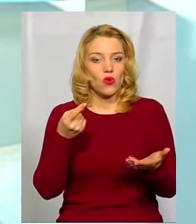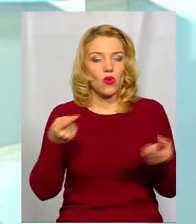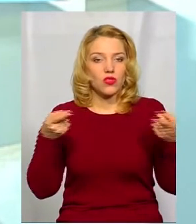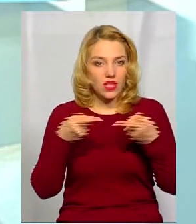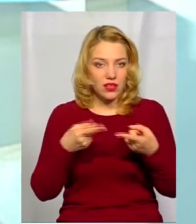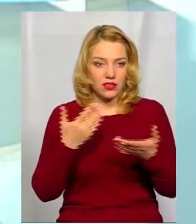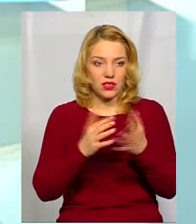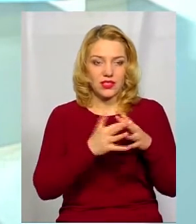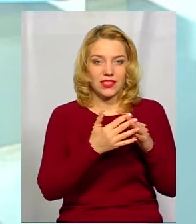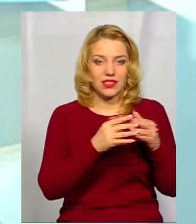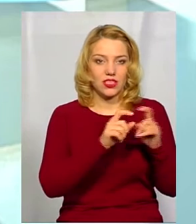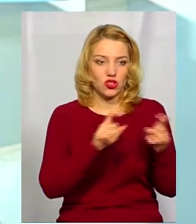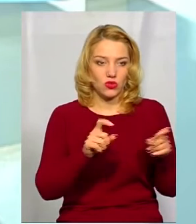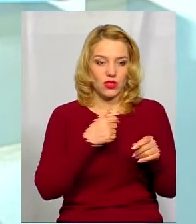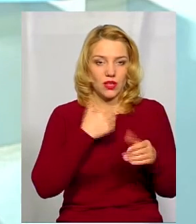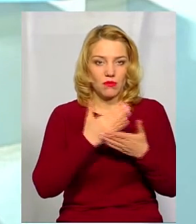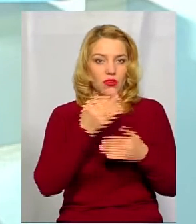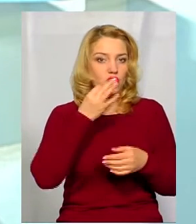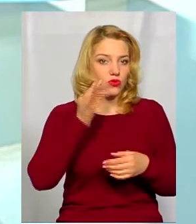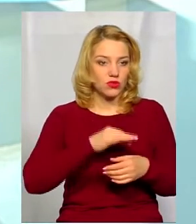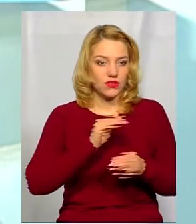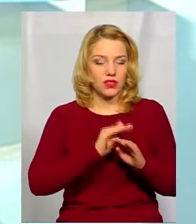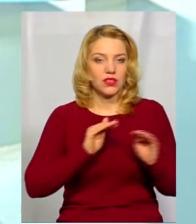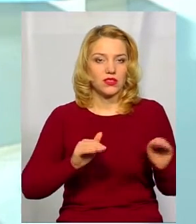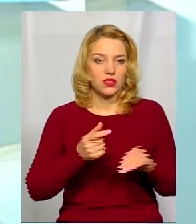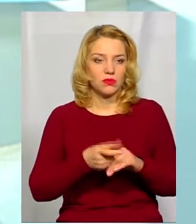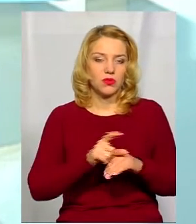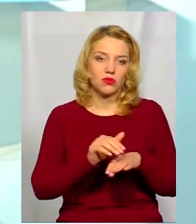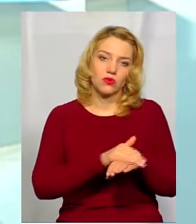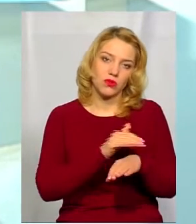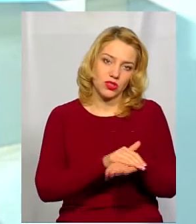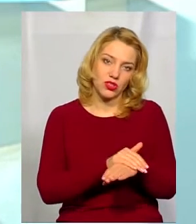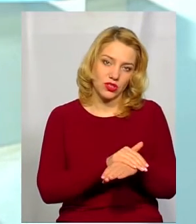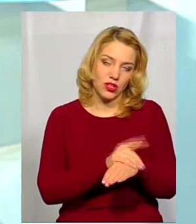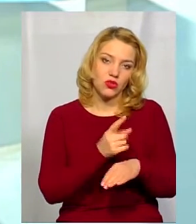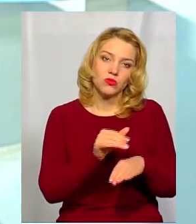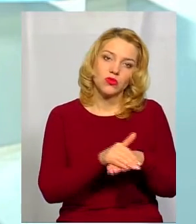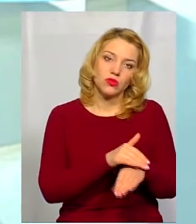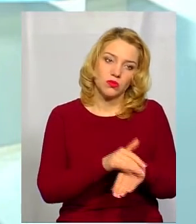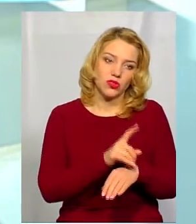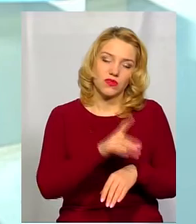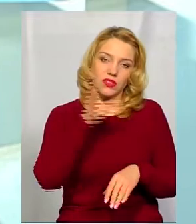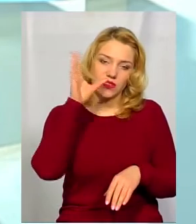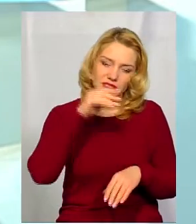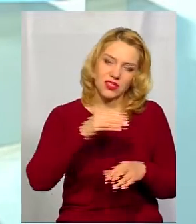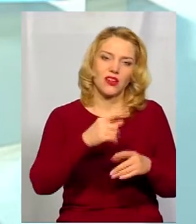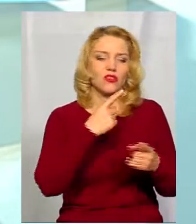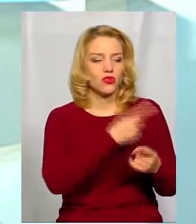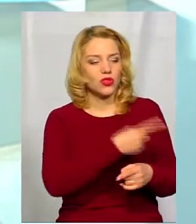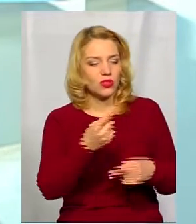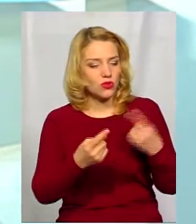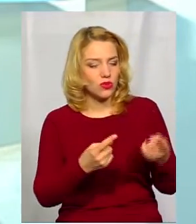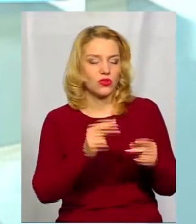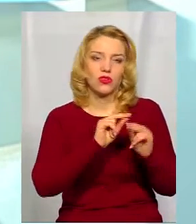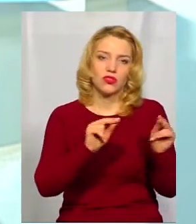то в сільській школі, як на мене, маючи досвід, діти, вони десь добріші. Чому вони добріші? Тому вони всі знають один одного, вони знають